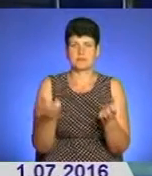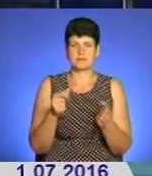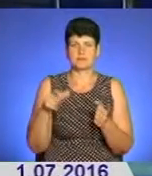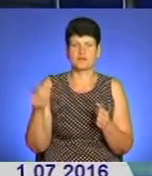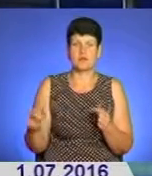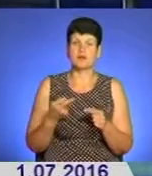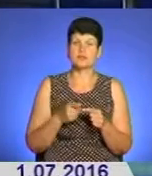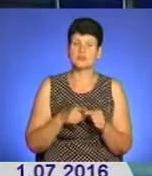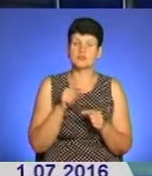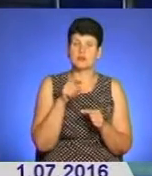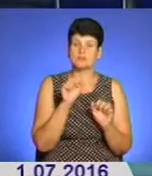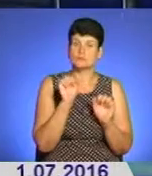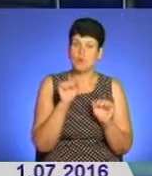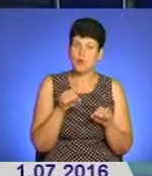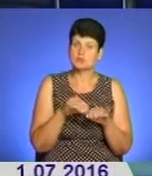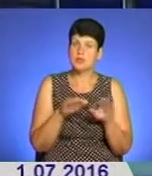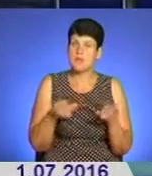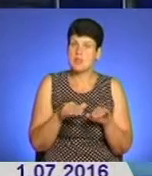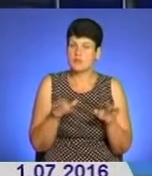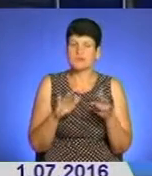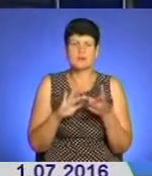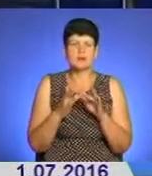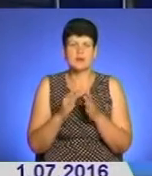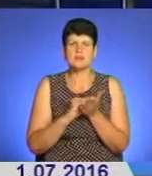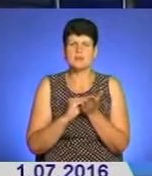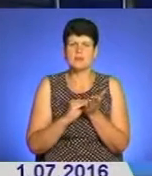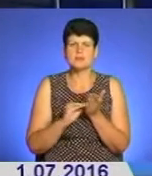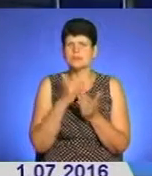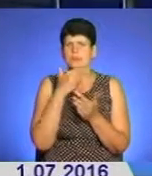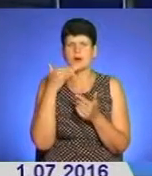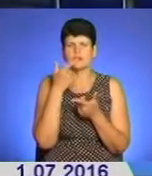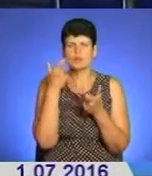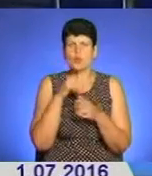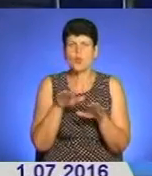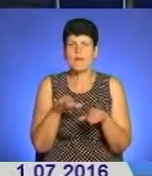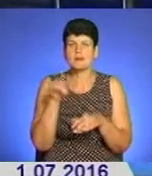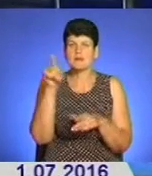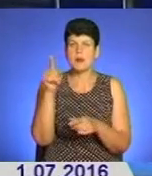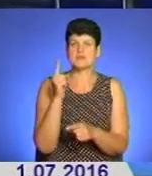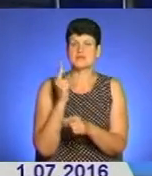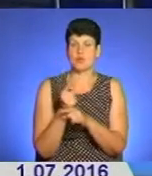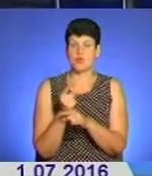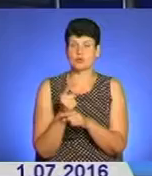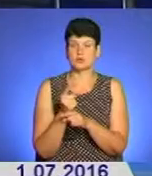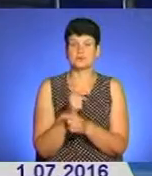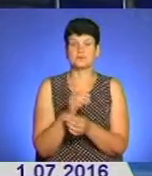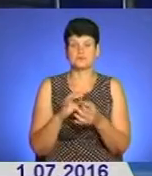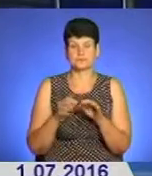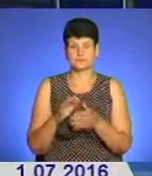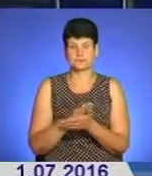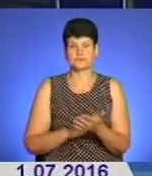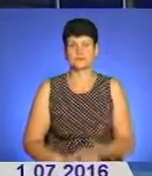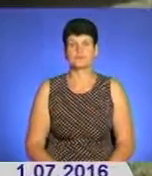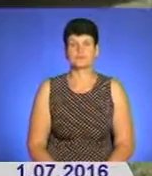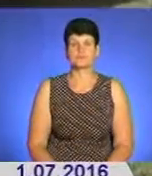та чи безпечно плавати у водоймі, адже інтернет рясніє інформаціє про те, що купатись там заборонено. Деталі у сюжеті Марії